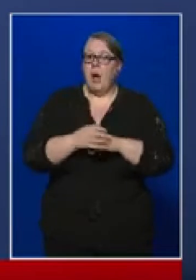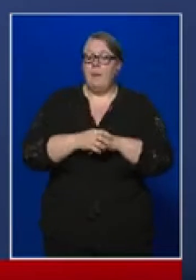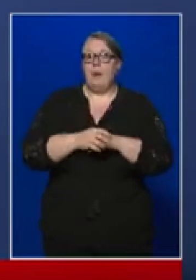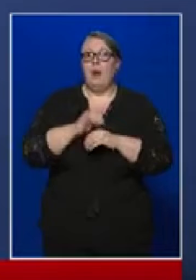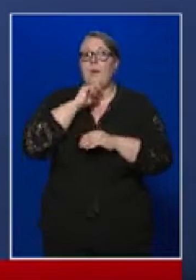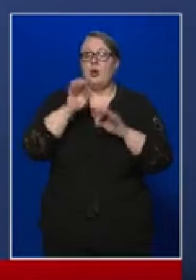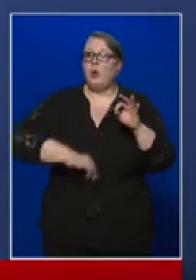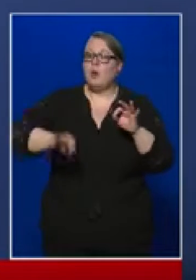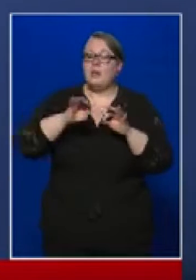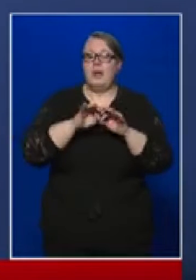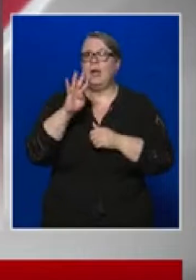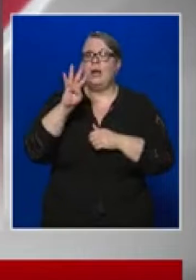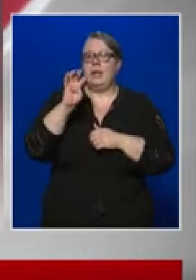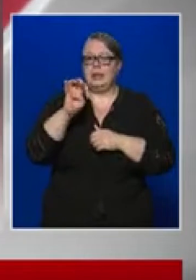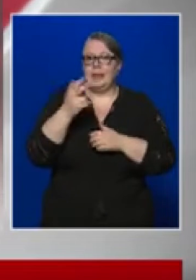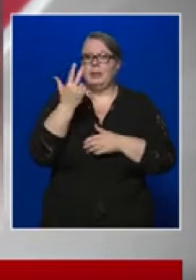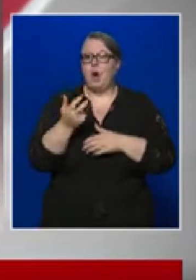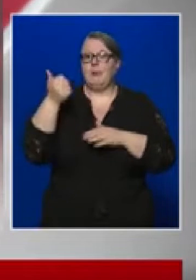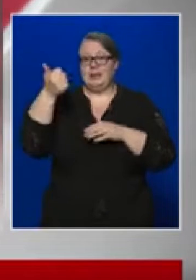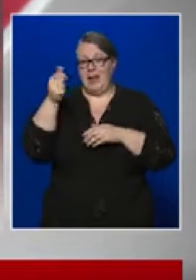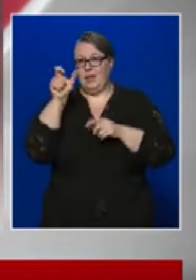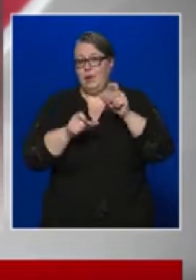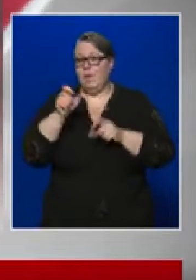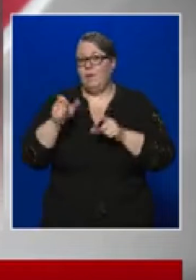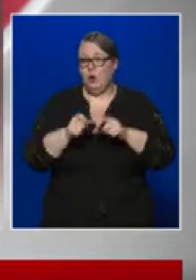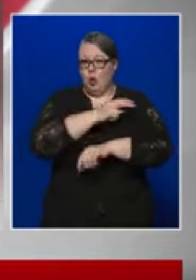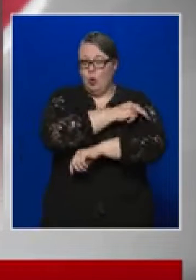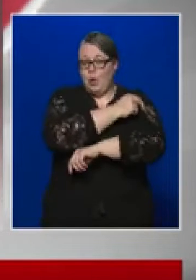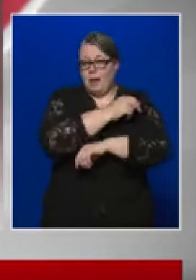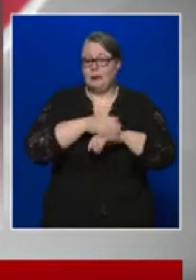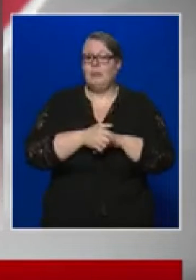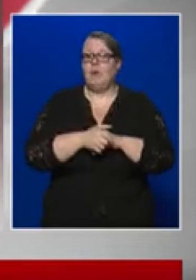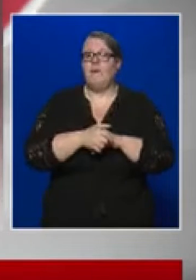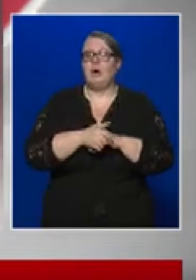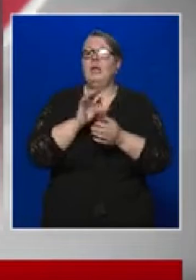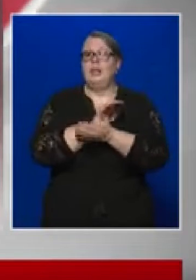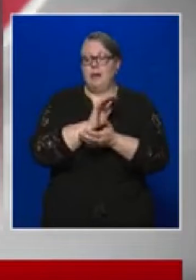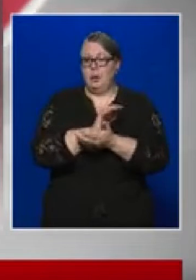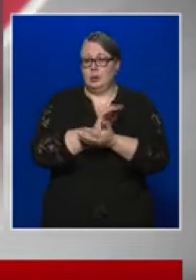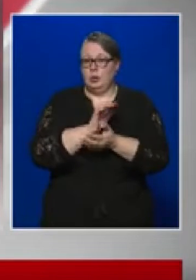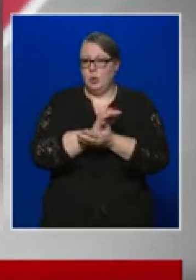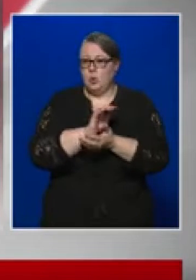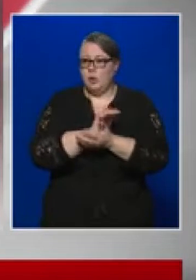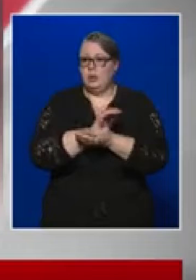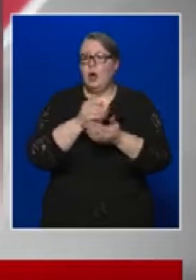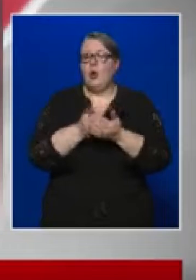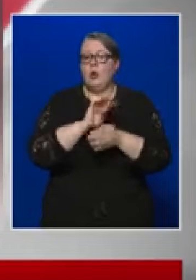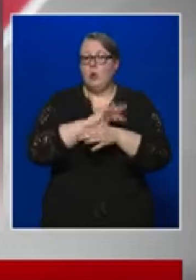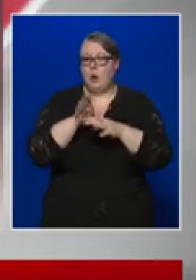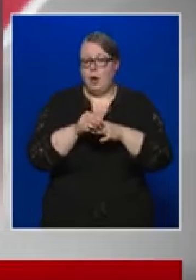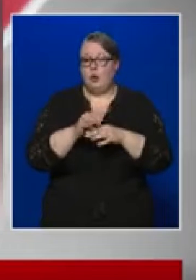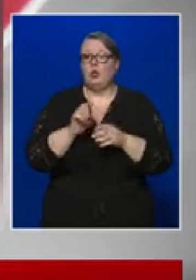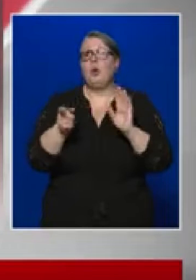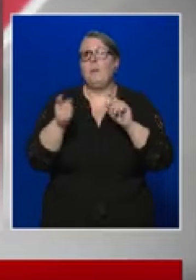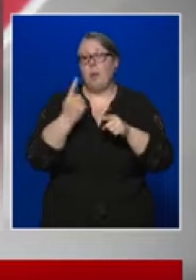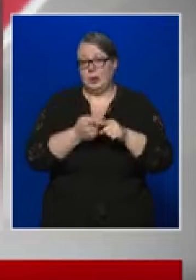törzs mai tájékoztatóján Müller Cecília a legfrissebb adatokat ismertetve elmondta. 1809 aktív